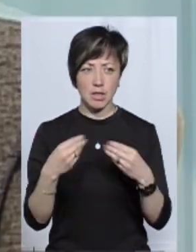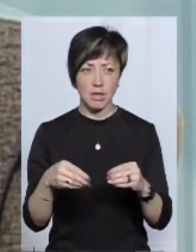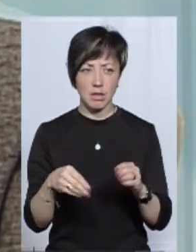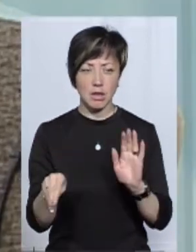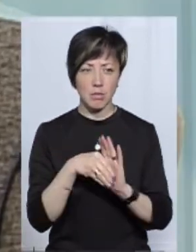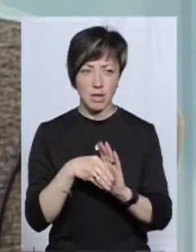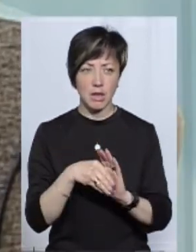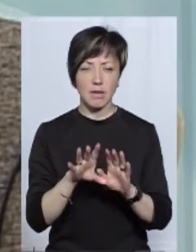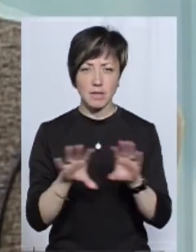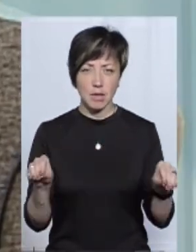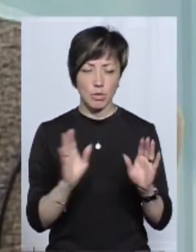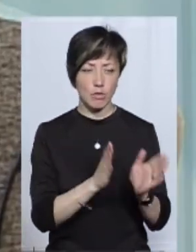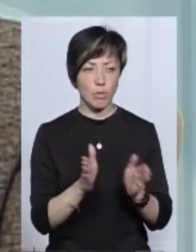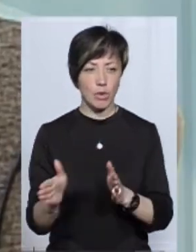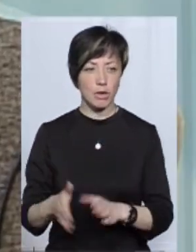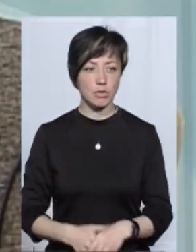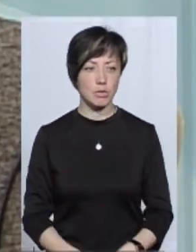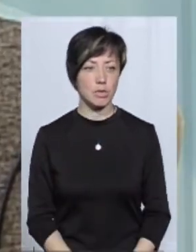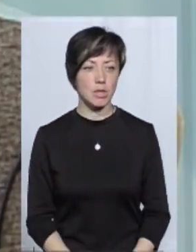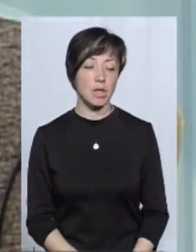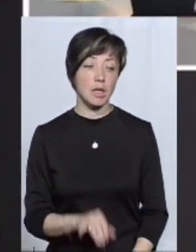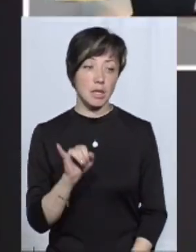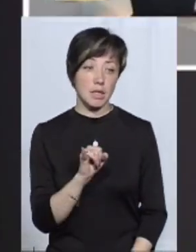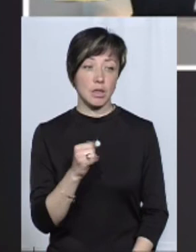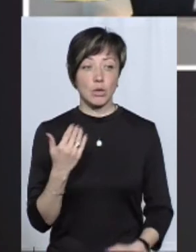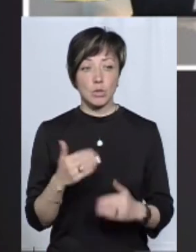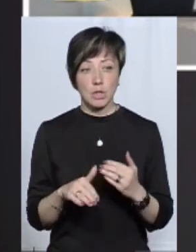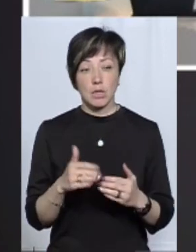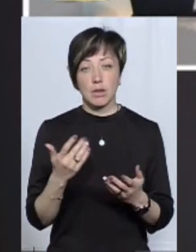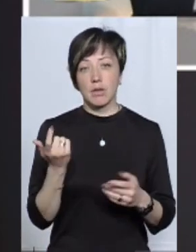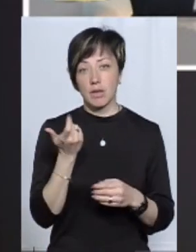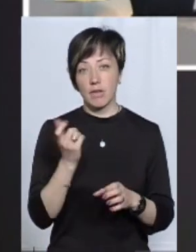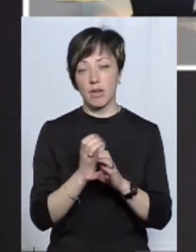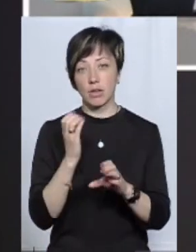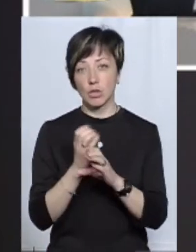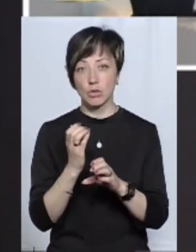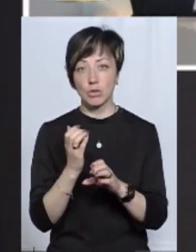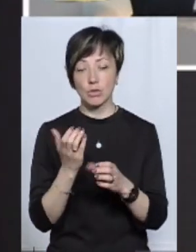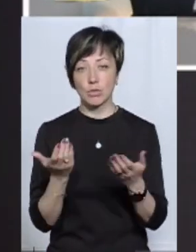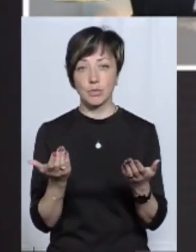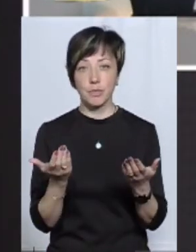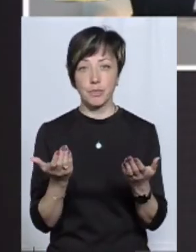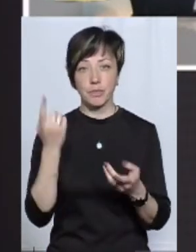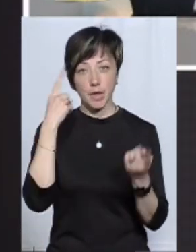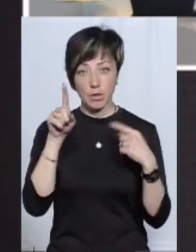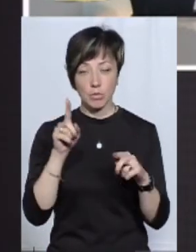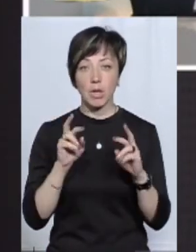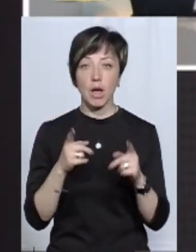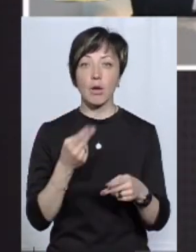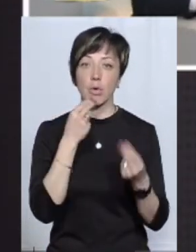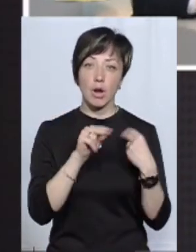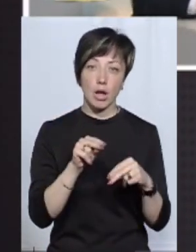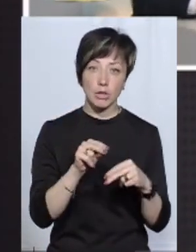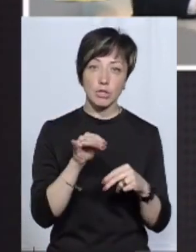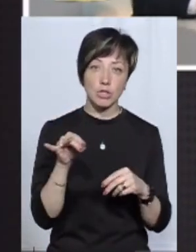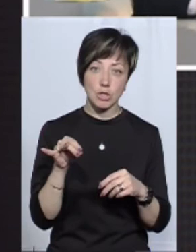дай хабаря і все буде в порядку. І вже, скажімо, хазяїн вантажу, він там придумує, як йому